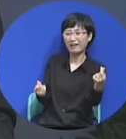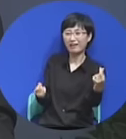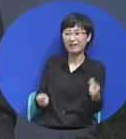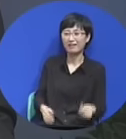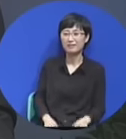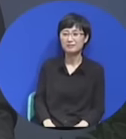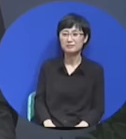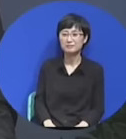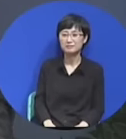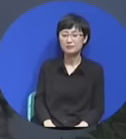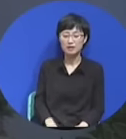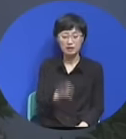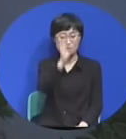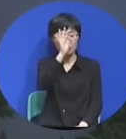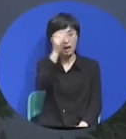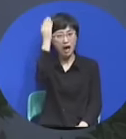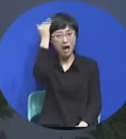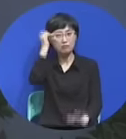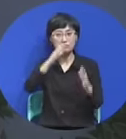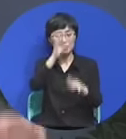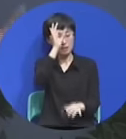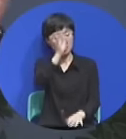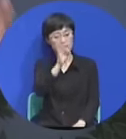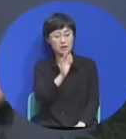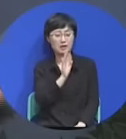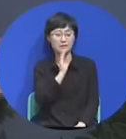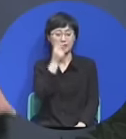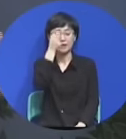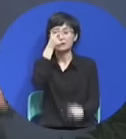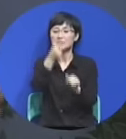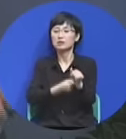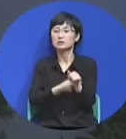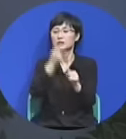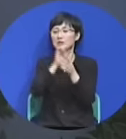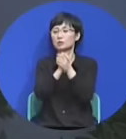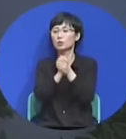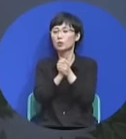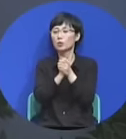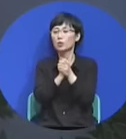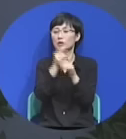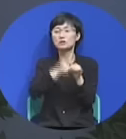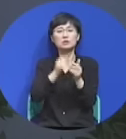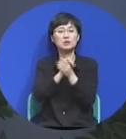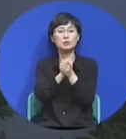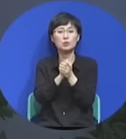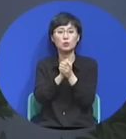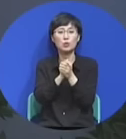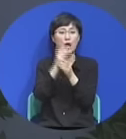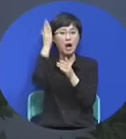그래서 정말 기도하나 우리나라에게 허감세력이 빨리 열받게 하도록 우리가 지금 기도해야 되는 거구나.